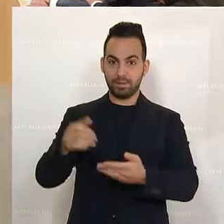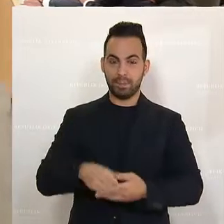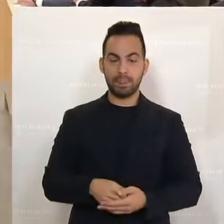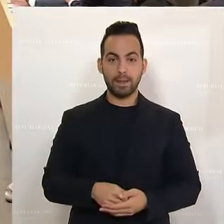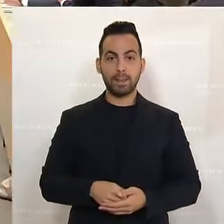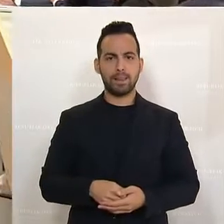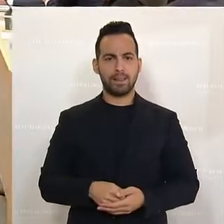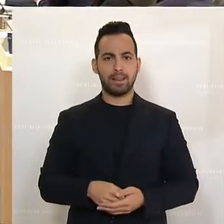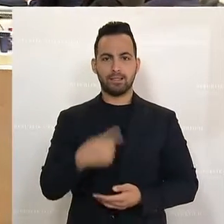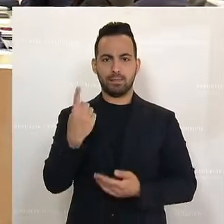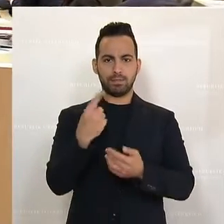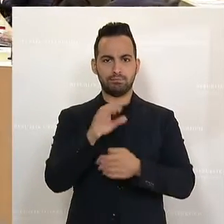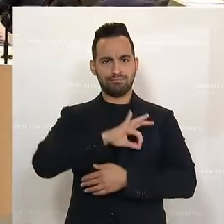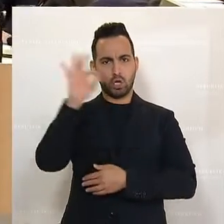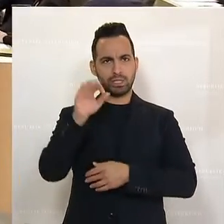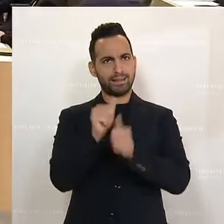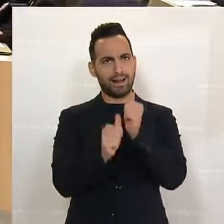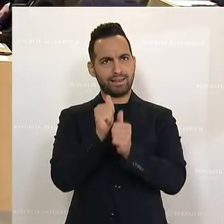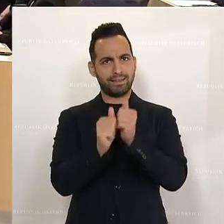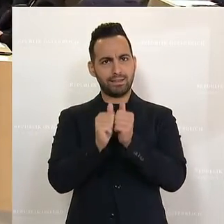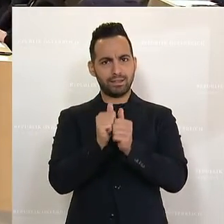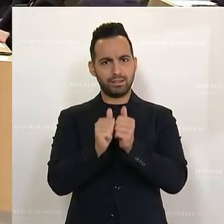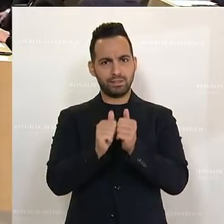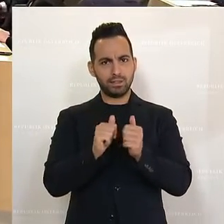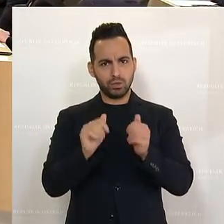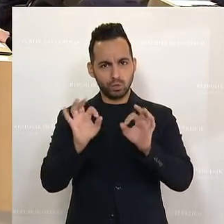Nächste Rednerin ist Corinna Scharzenberger von der Volkspartei.